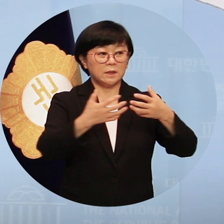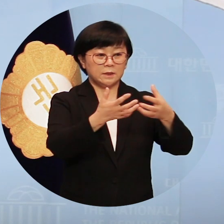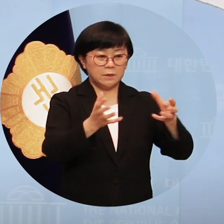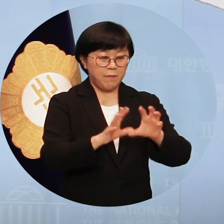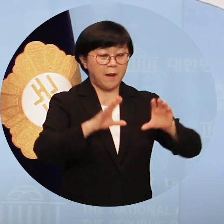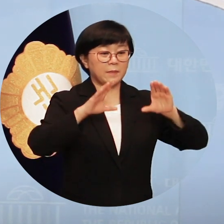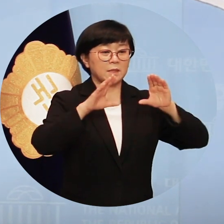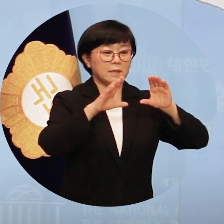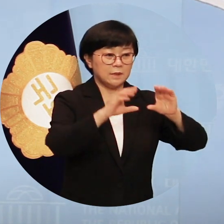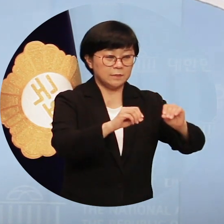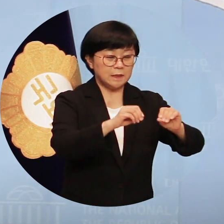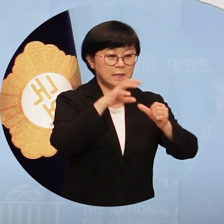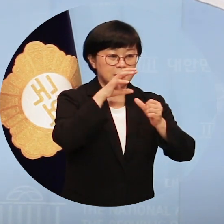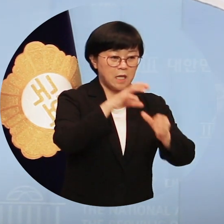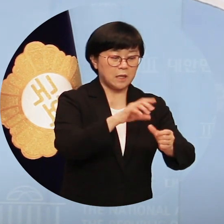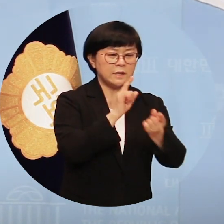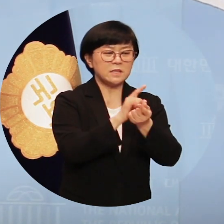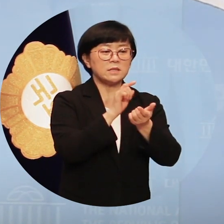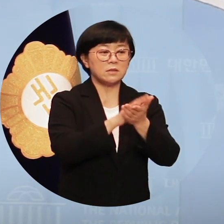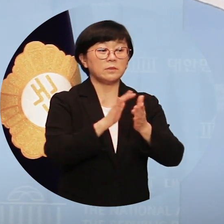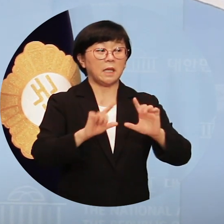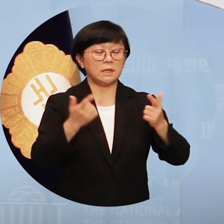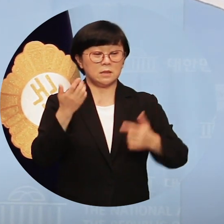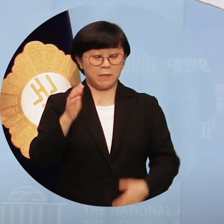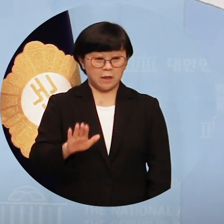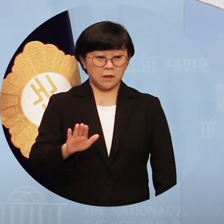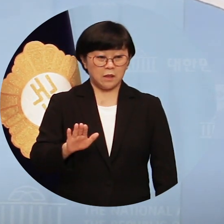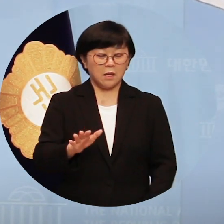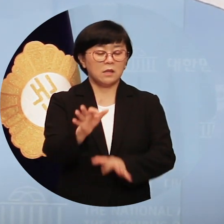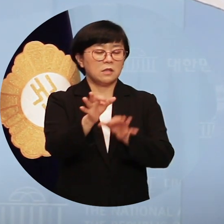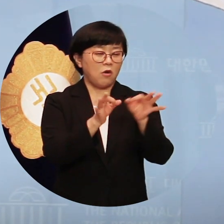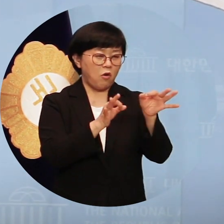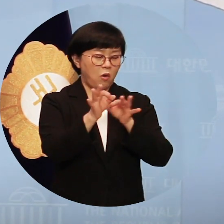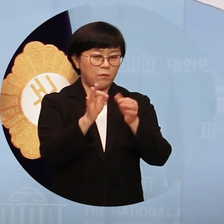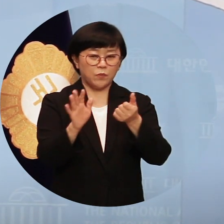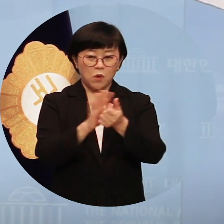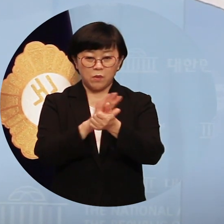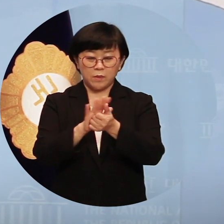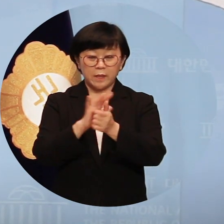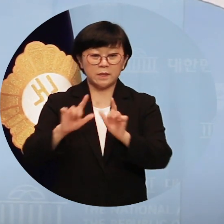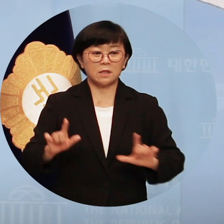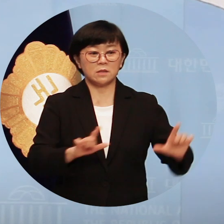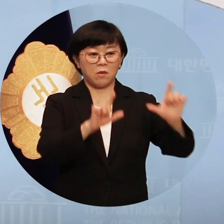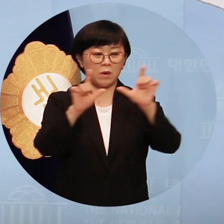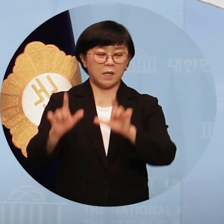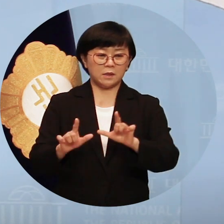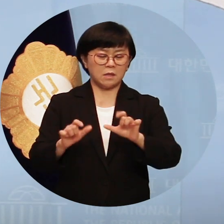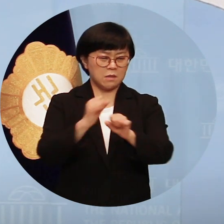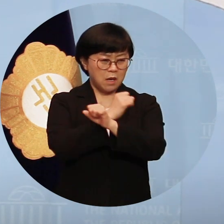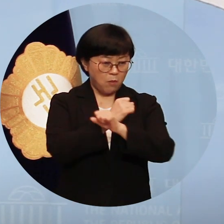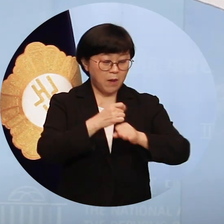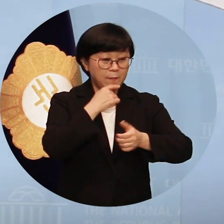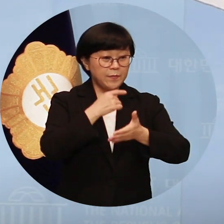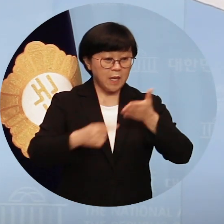영업과 돌봄 등 일상생활에서 광범위한 피해를 입은 국민에게 적용됩니다.